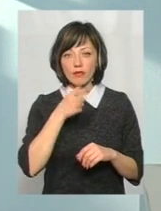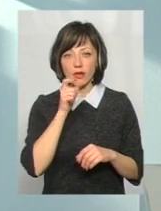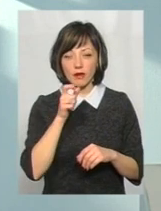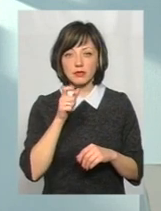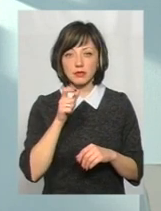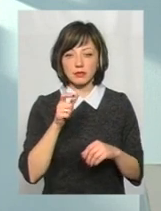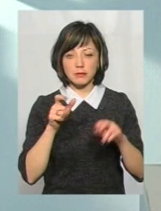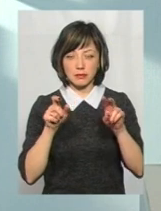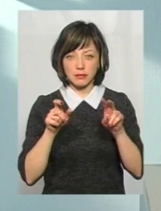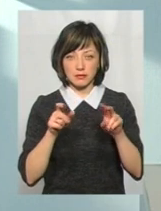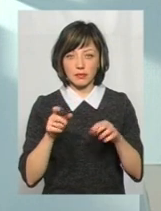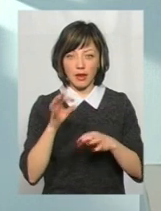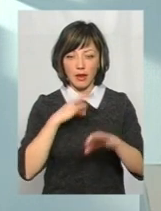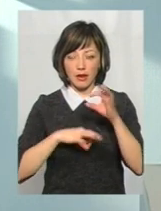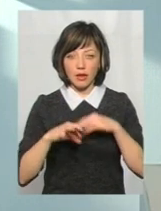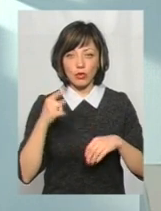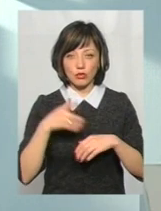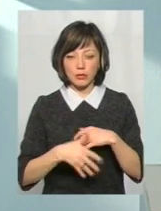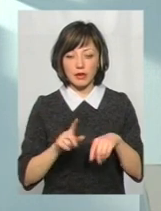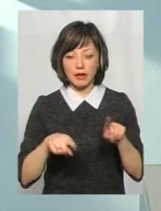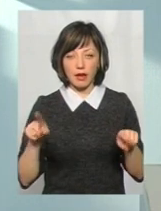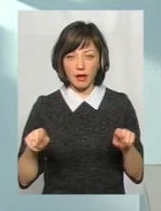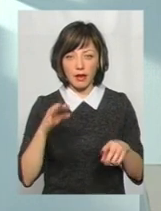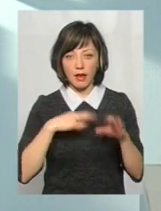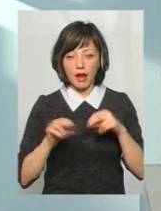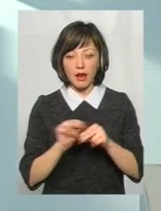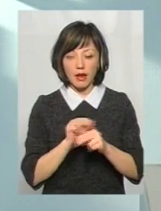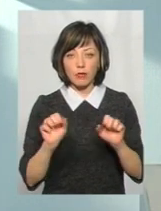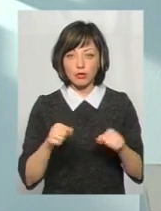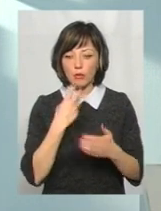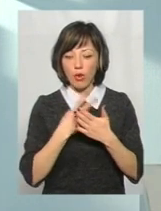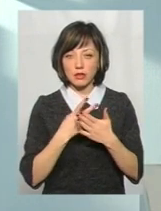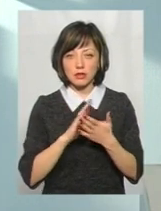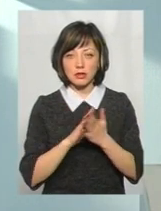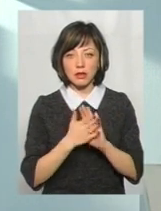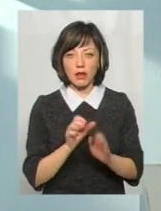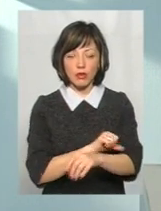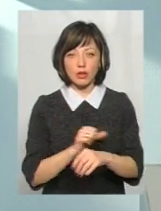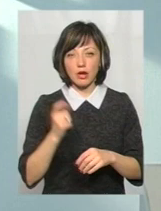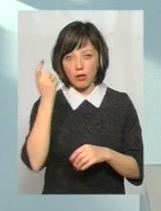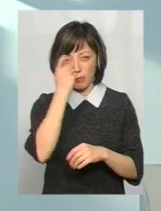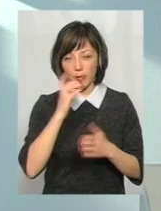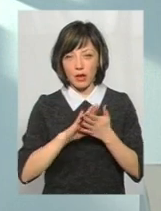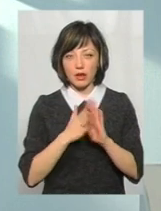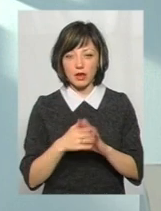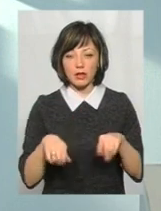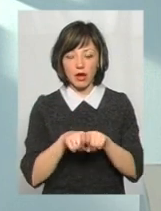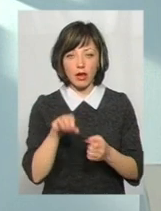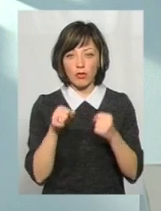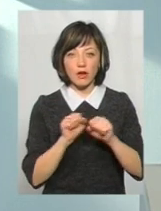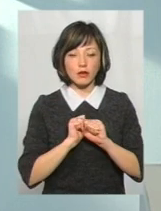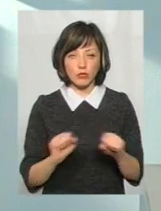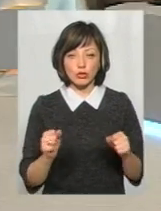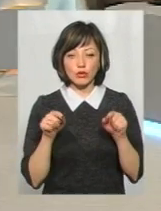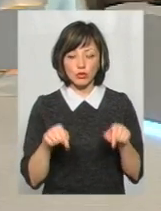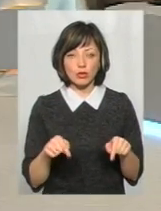препарати, вона повинна розуміти, що деякі препарати можуть показати стан наркотичного або алкогольного сп'яніння і також керувати не можна.